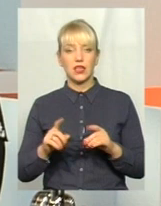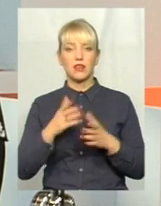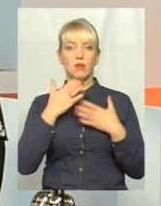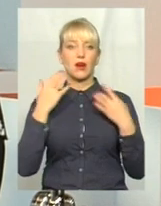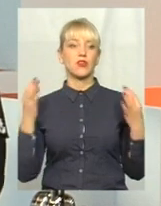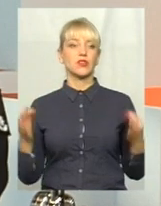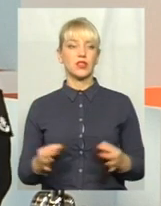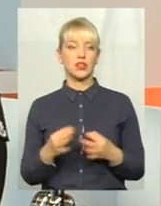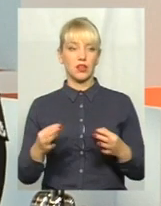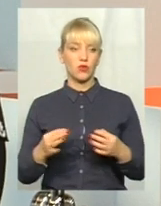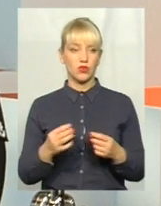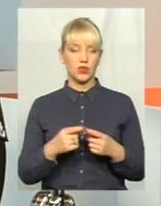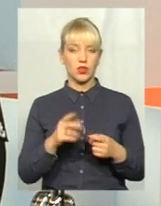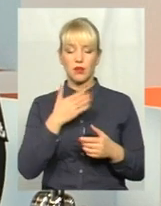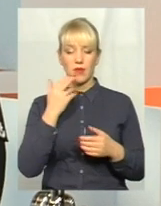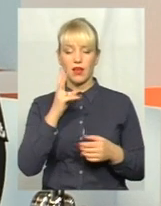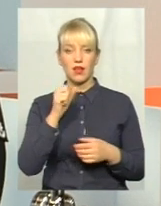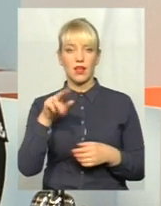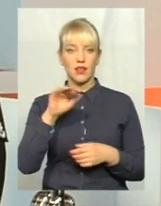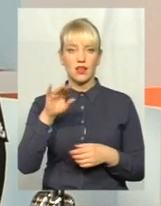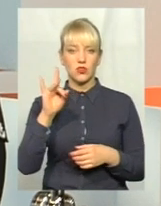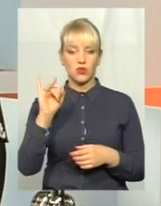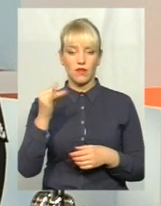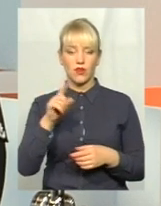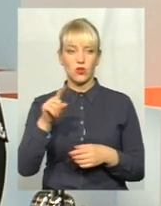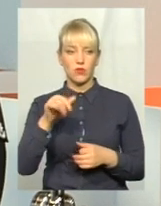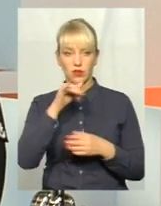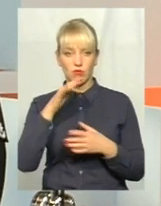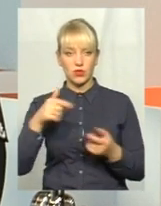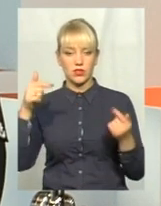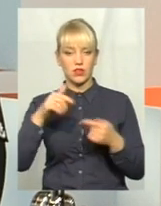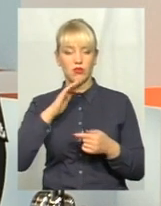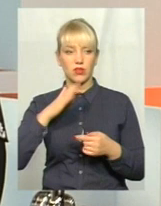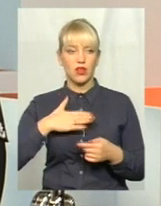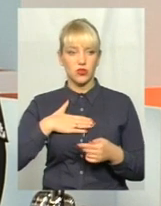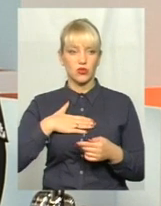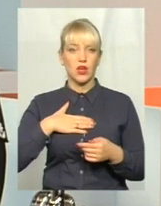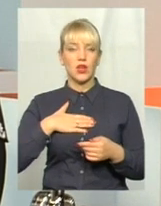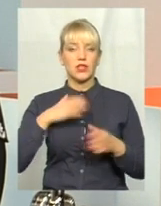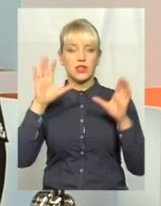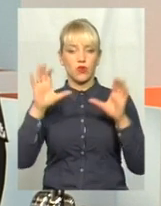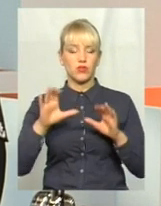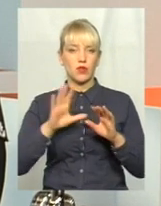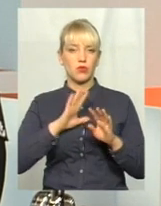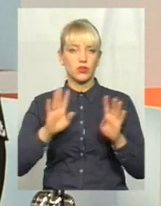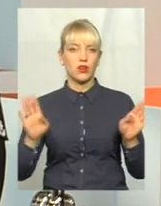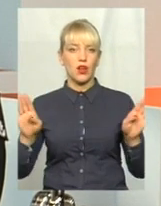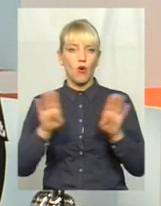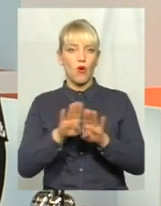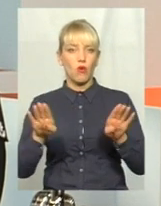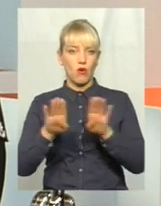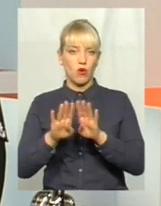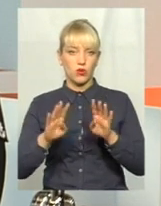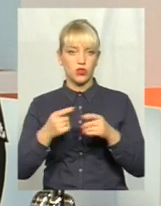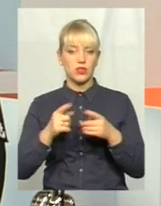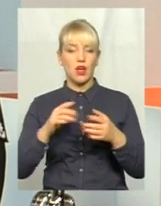жодного просвоєння кадастровий номер, не можуть, згідно нашого законодавства, бути огороджені. Переважна більшість прибудинкових територій в